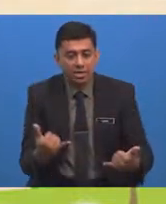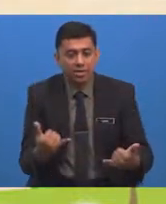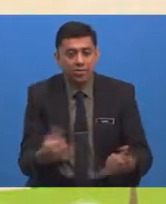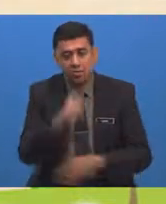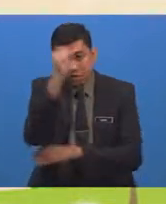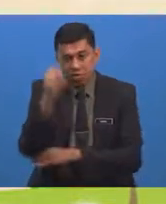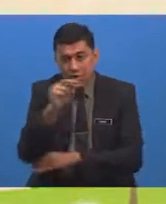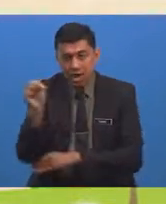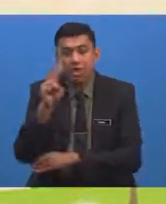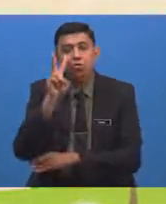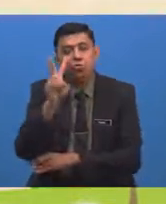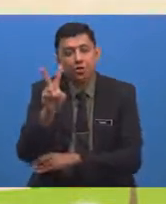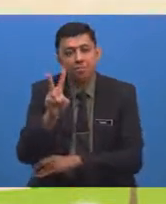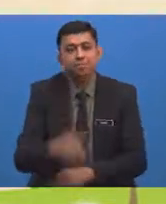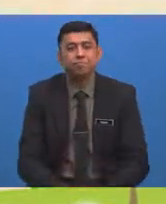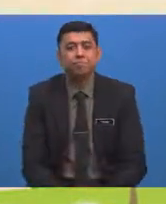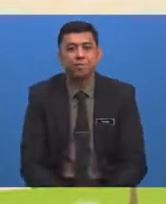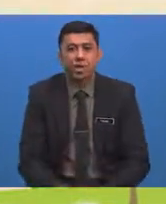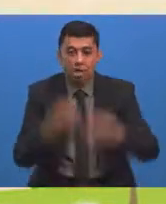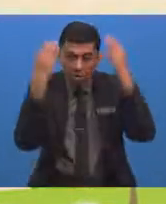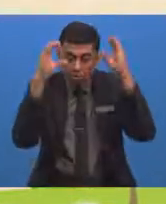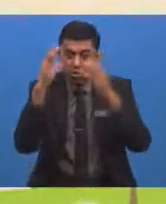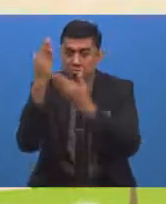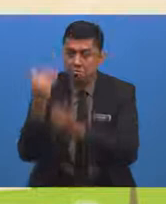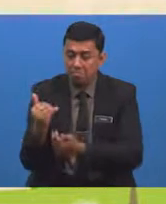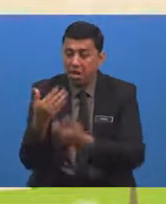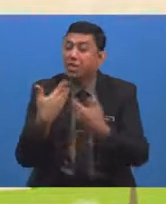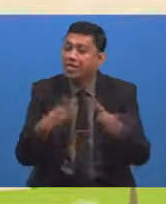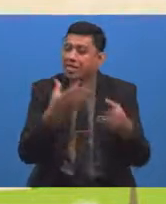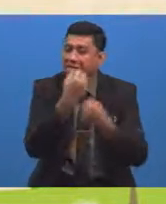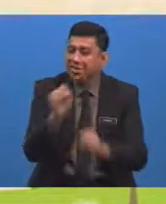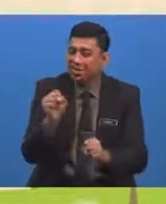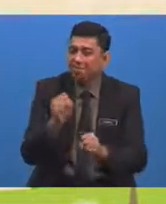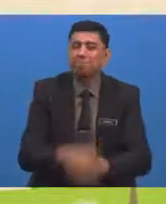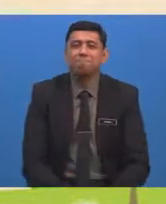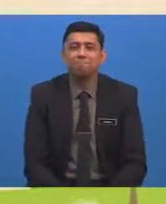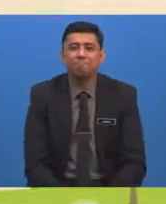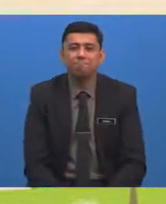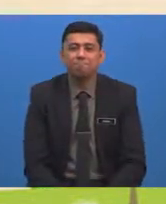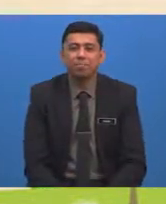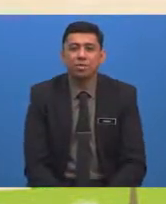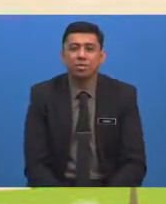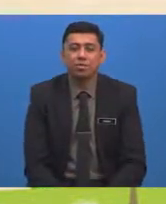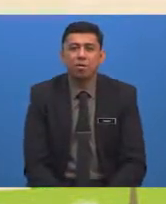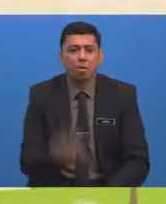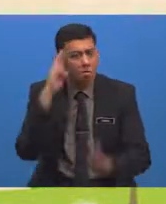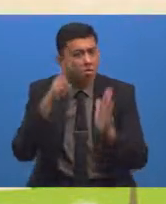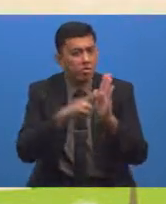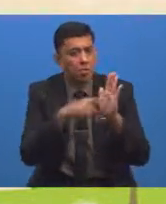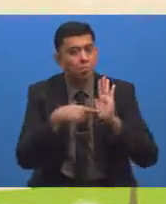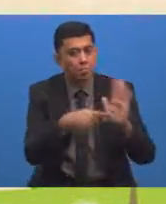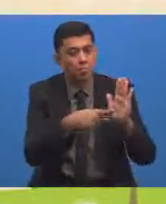Soalan 2 Cikgu Harap Kamu semua Sudah sedia Rajah